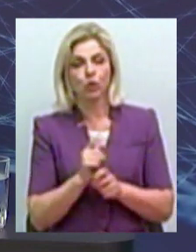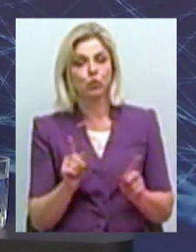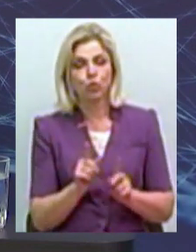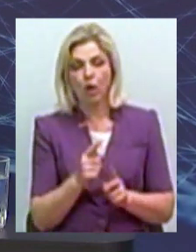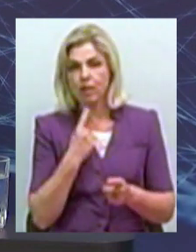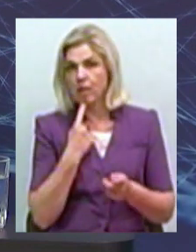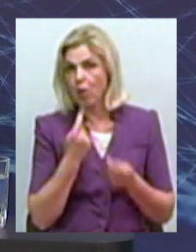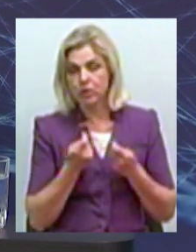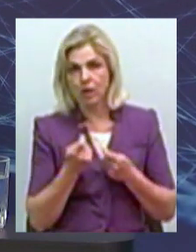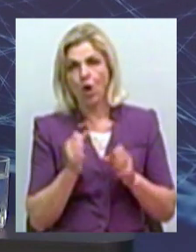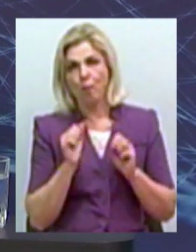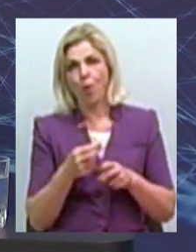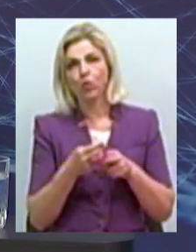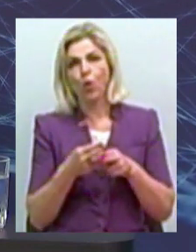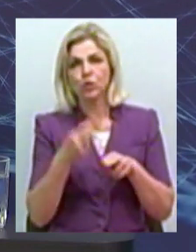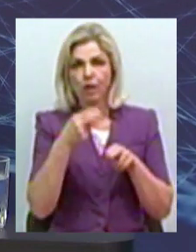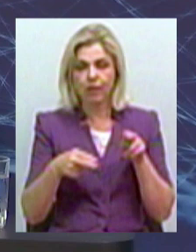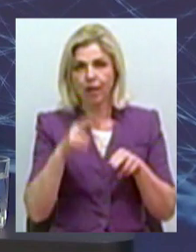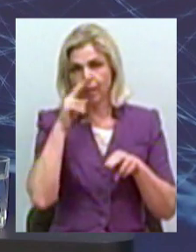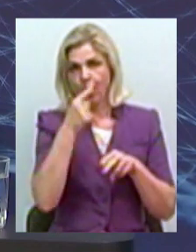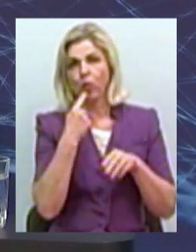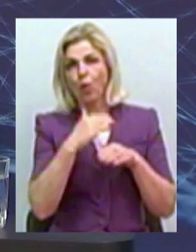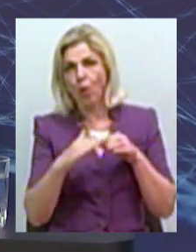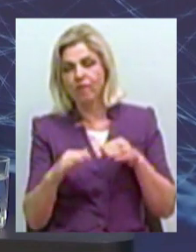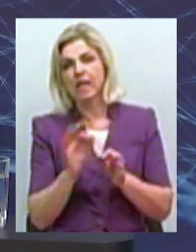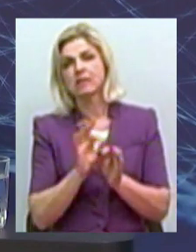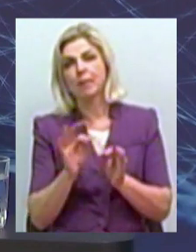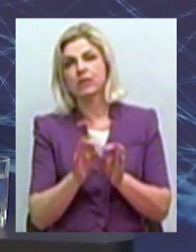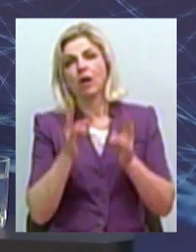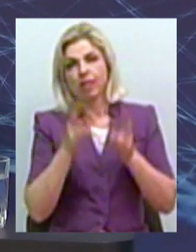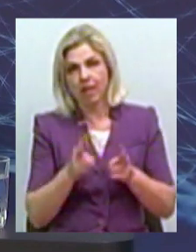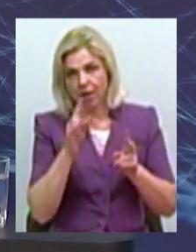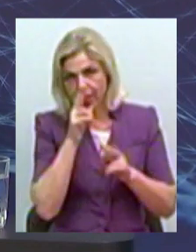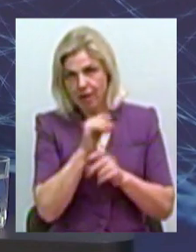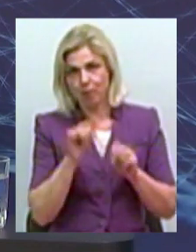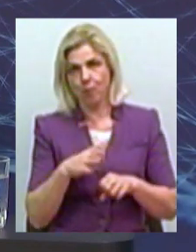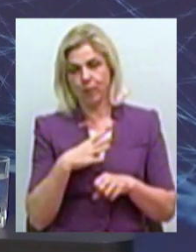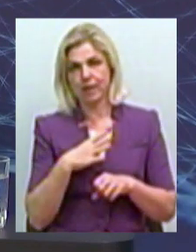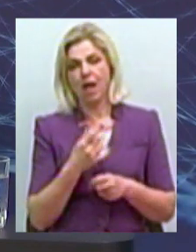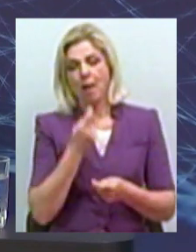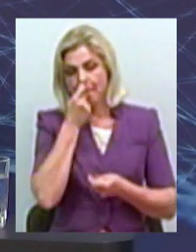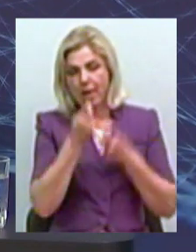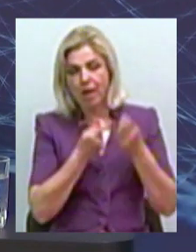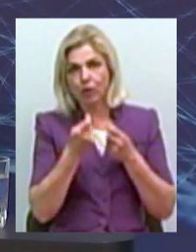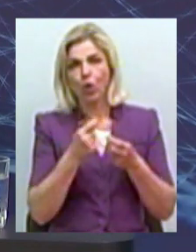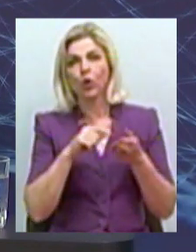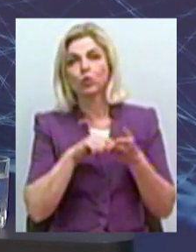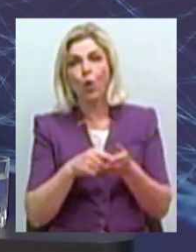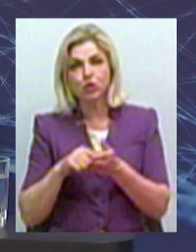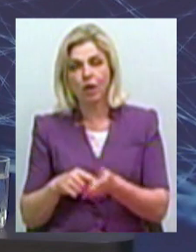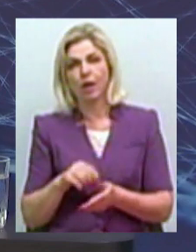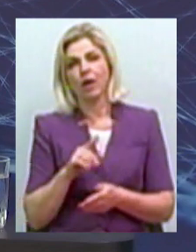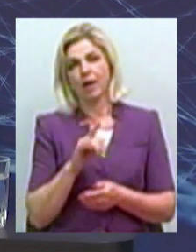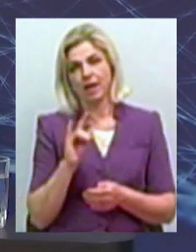порізатися ножем або сірниками. Тобто дитина десь у цих малесеньких точках повинна